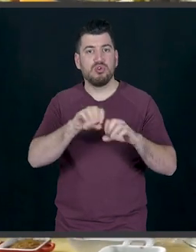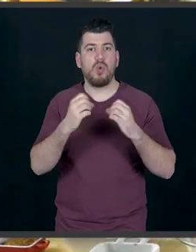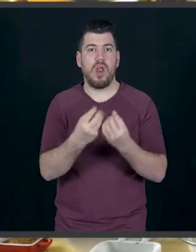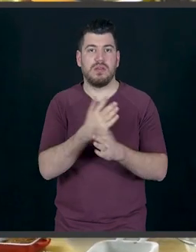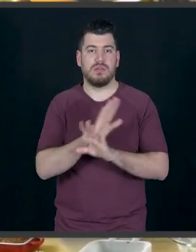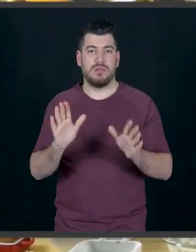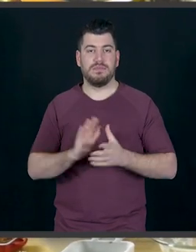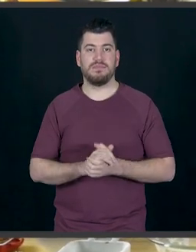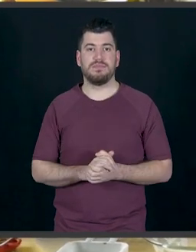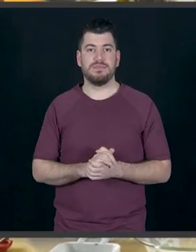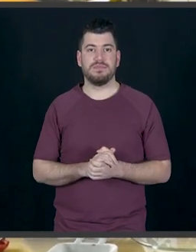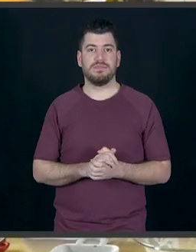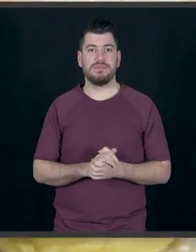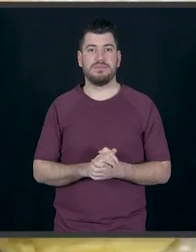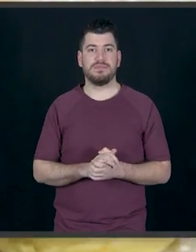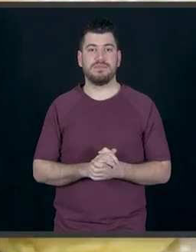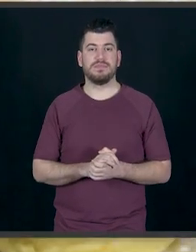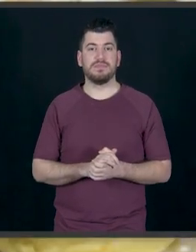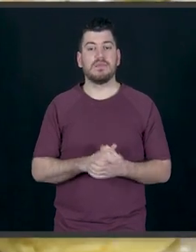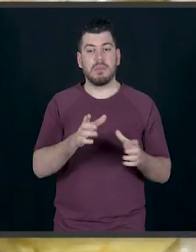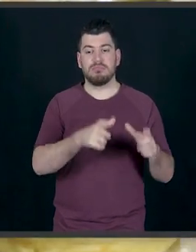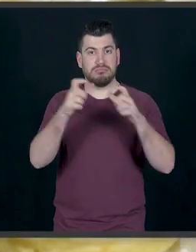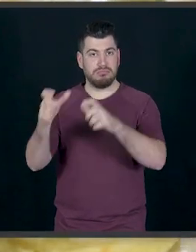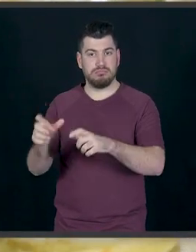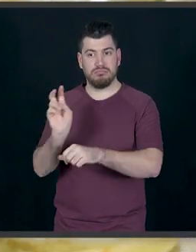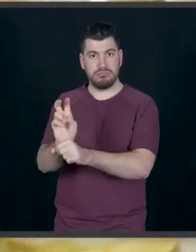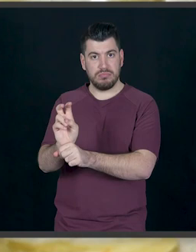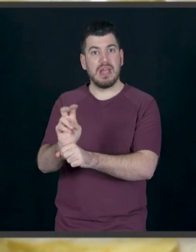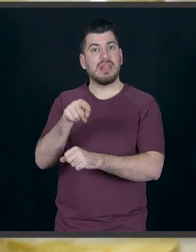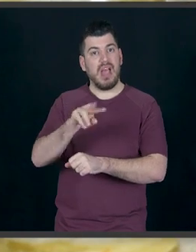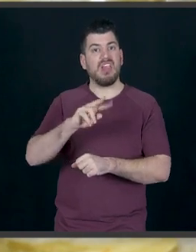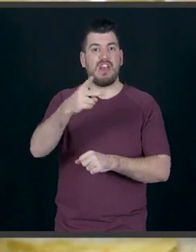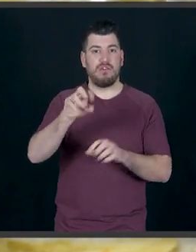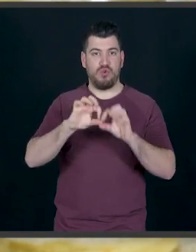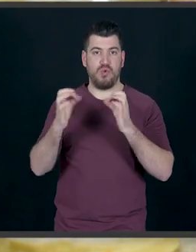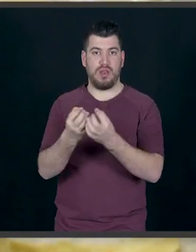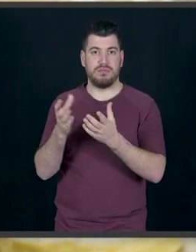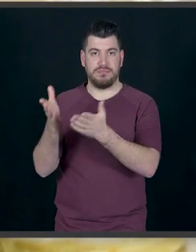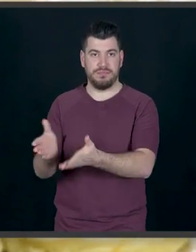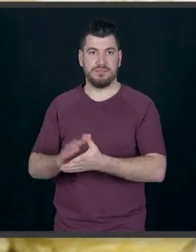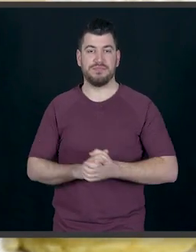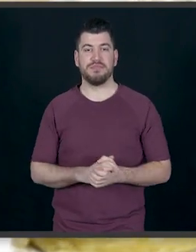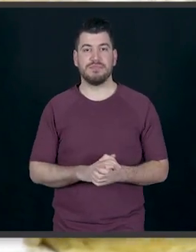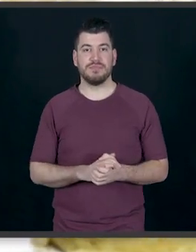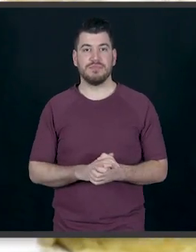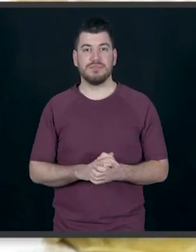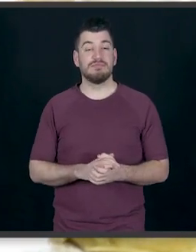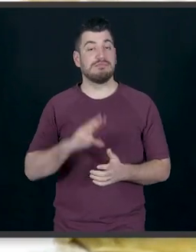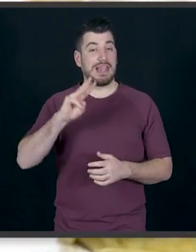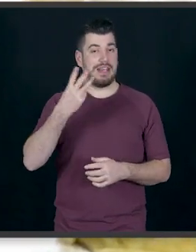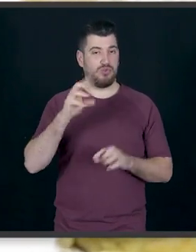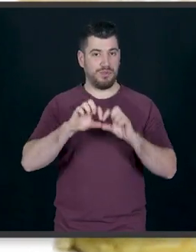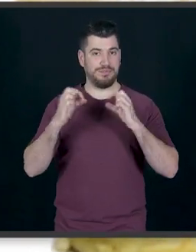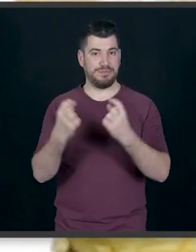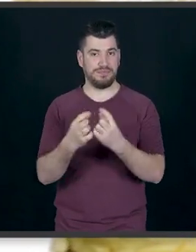θέλει λίγο να μετράμε σωστά. Θα αφήσω και αυτό στην άκρη και βγάζω το δεύτερο ντόνατ. Άρα βγάλω το τρίτο.